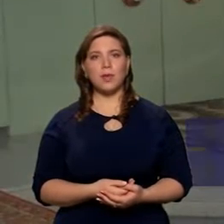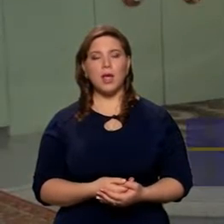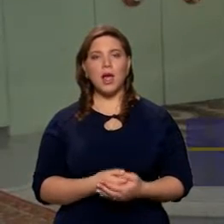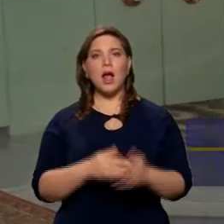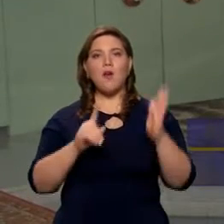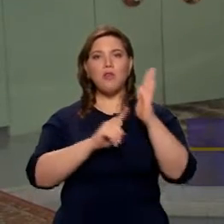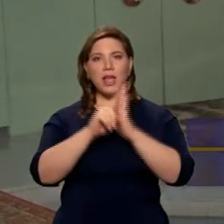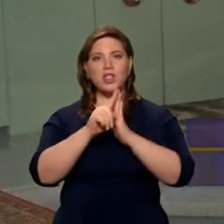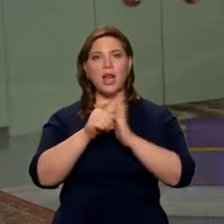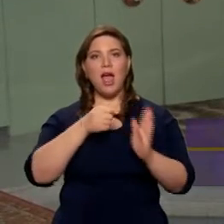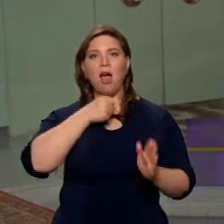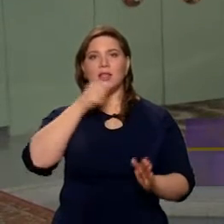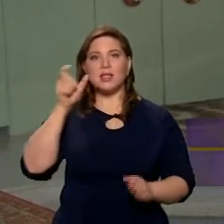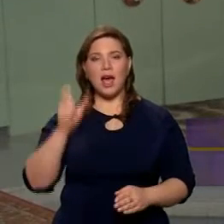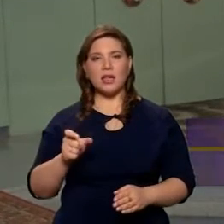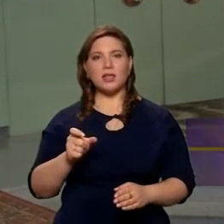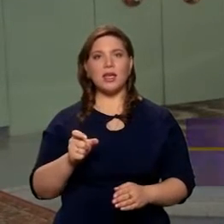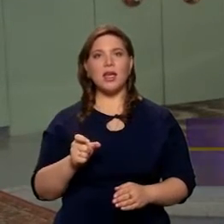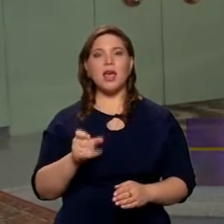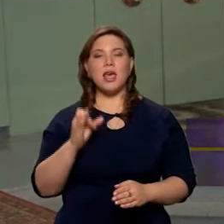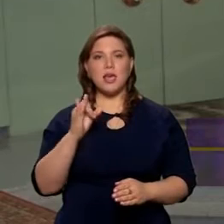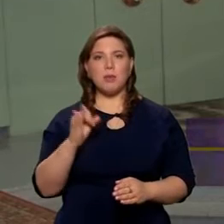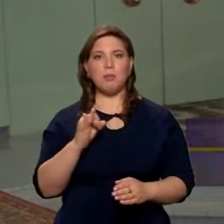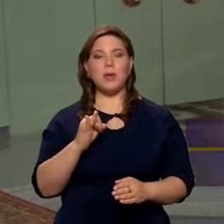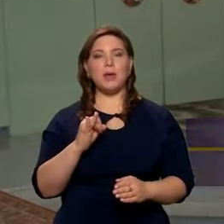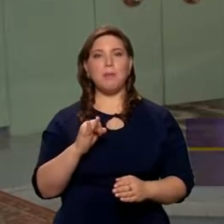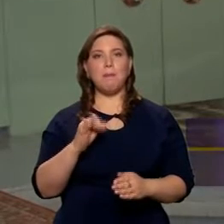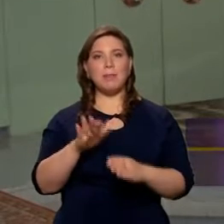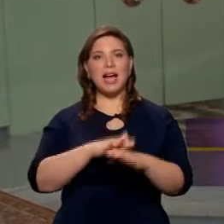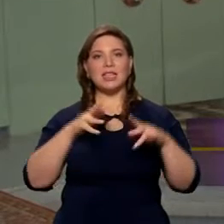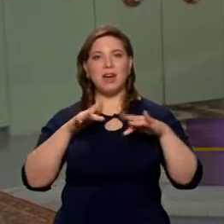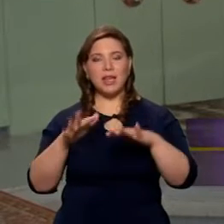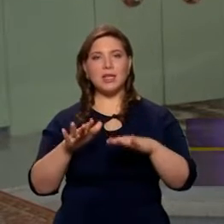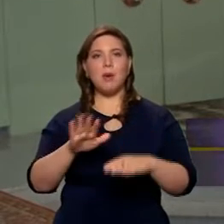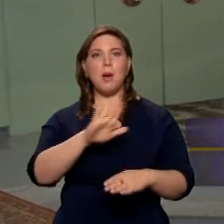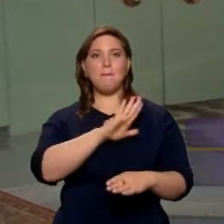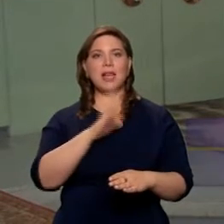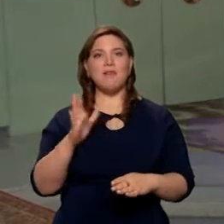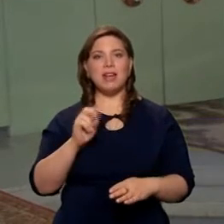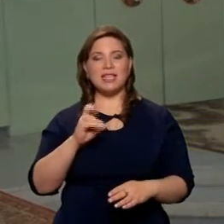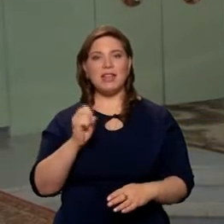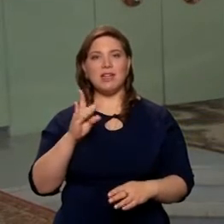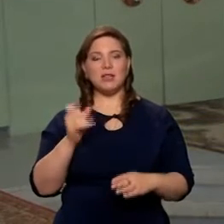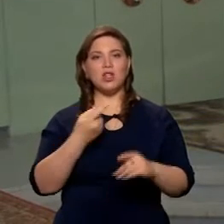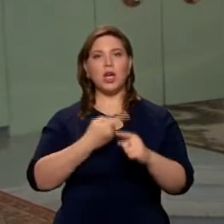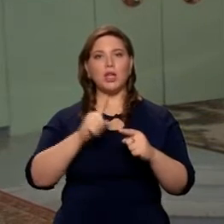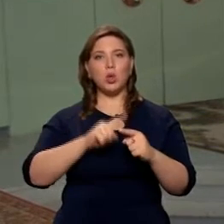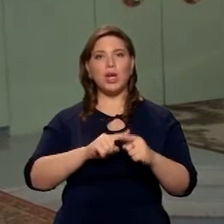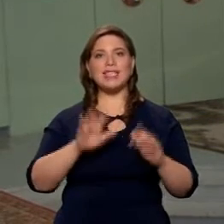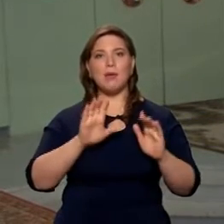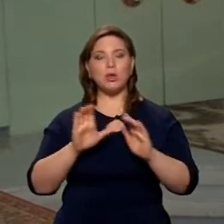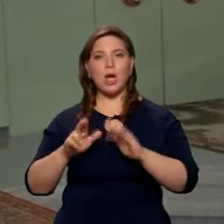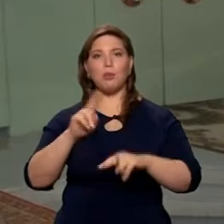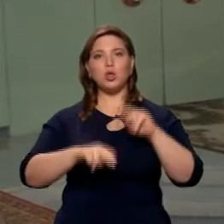Первоначально старостой, и не только благотворительной, и старостой был Василий Васильевич, который заботился об устройстве храма,